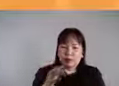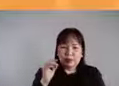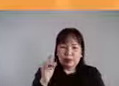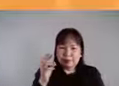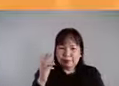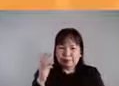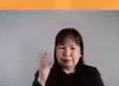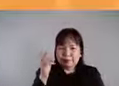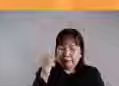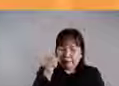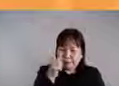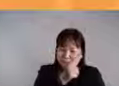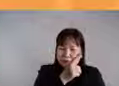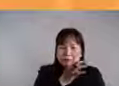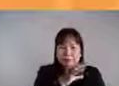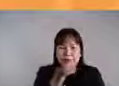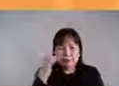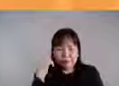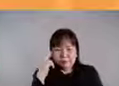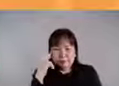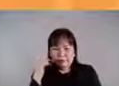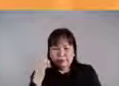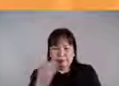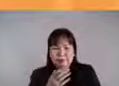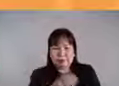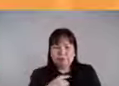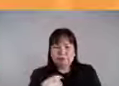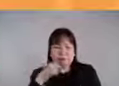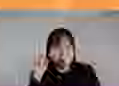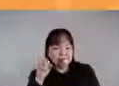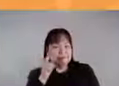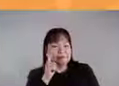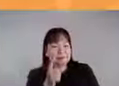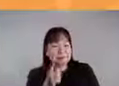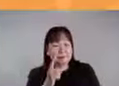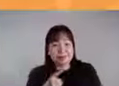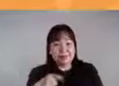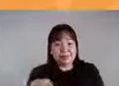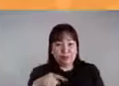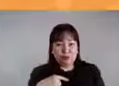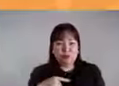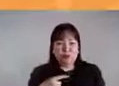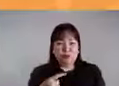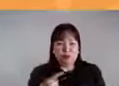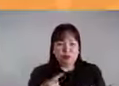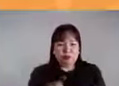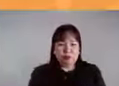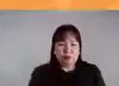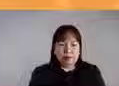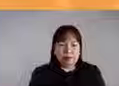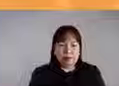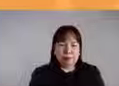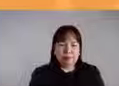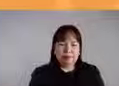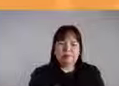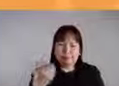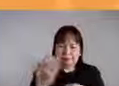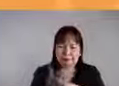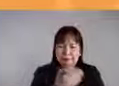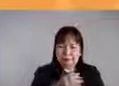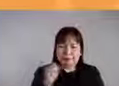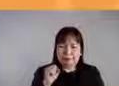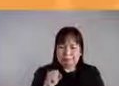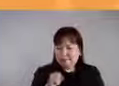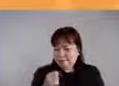Sir Ranil kanina yung improvements and I would agree that we really do have improvements naman na